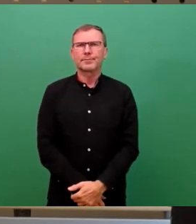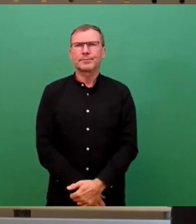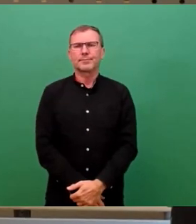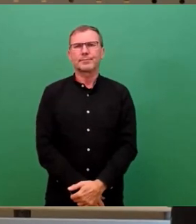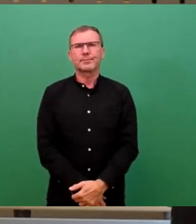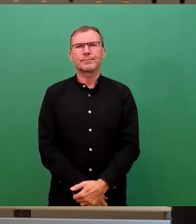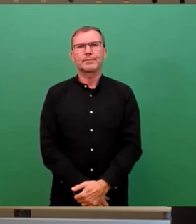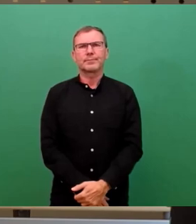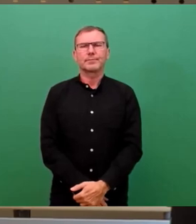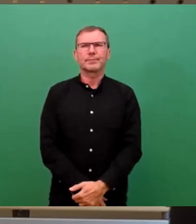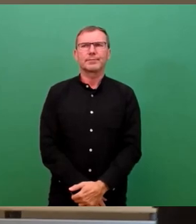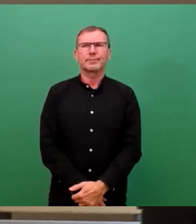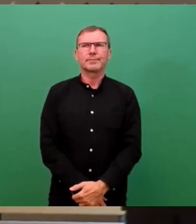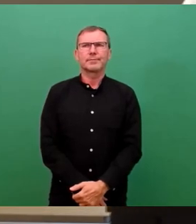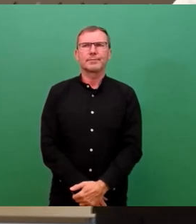Applaus